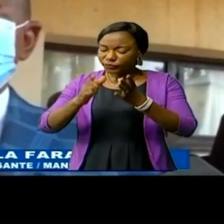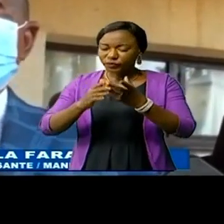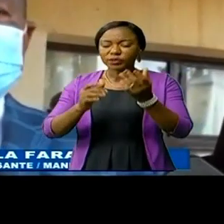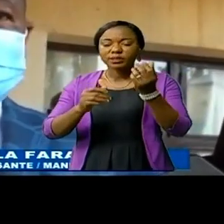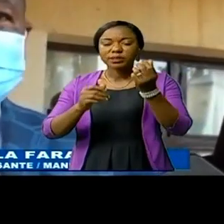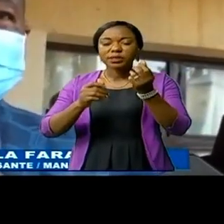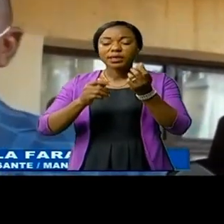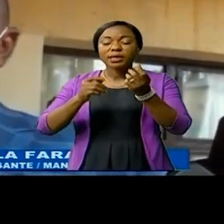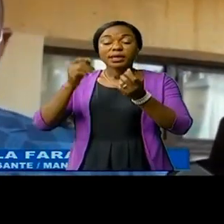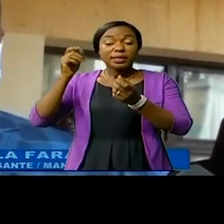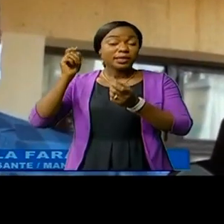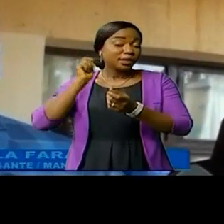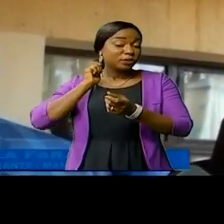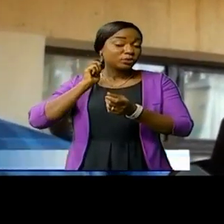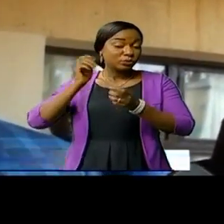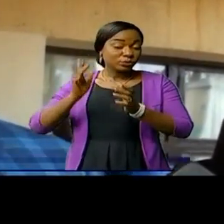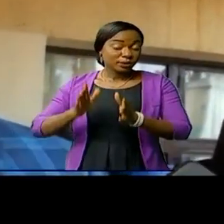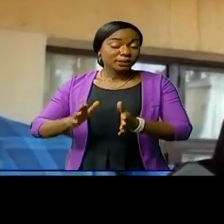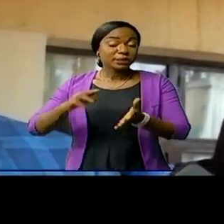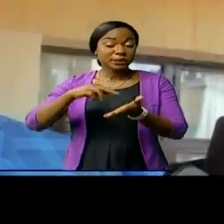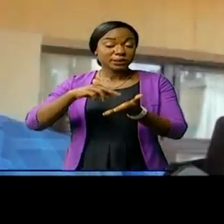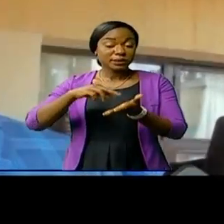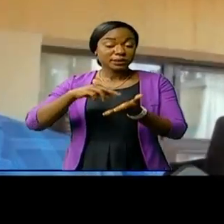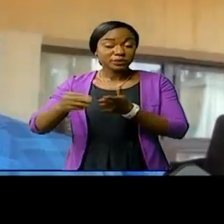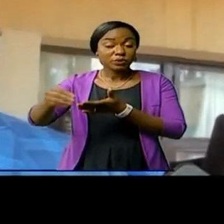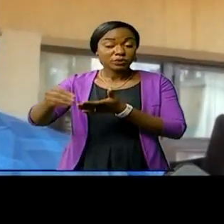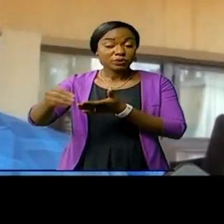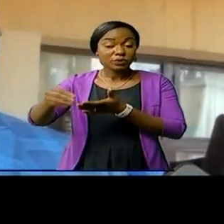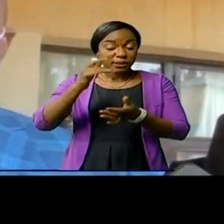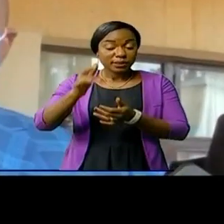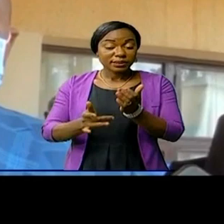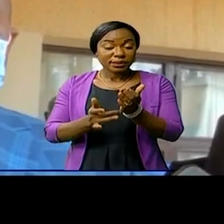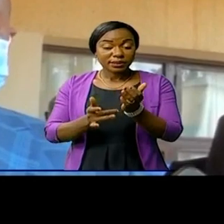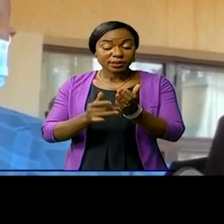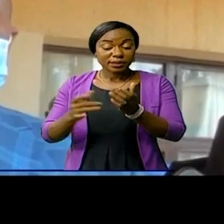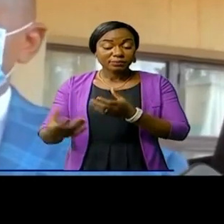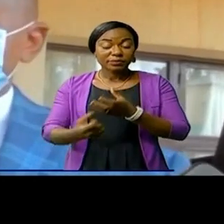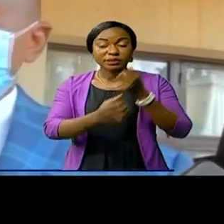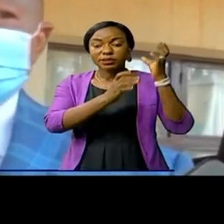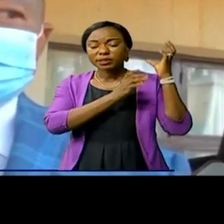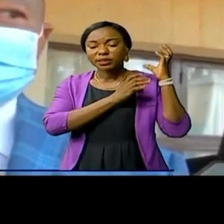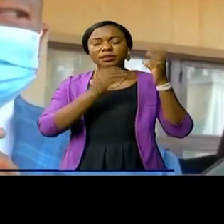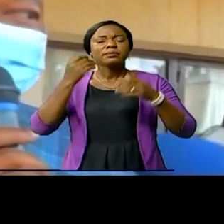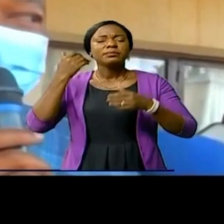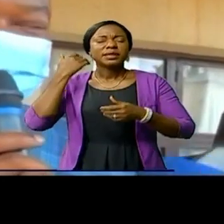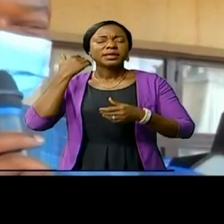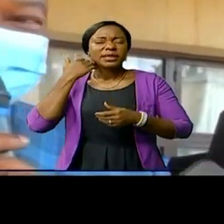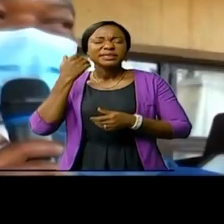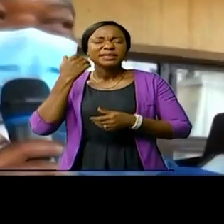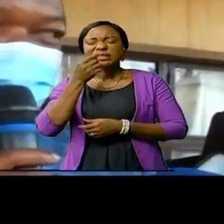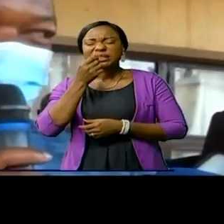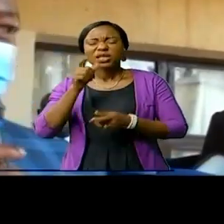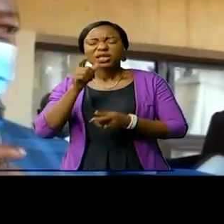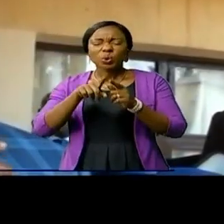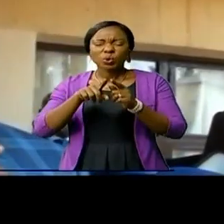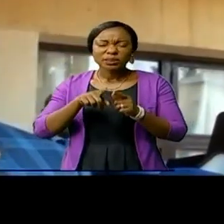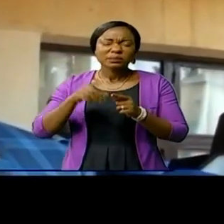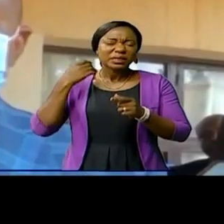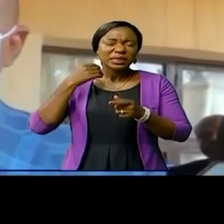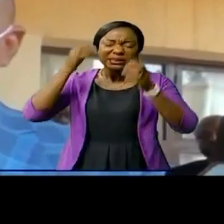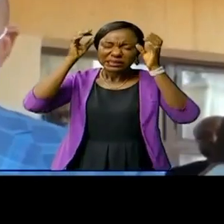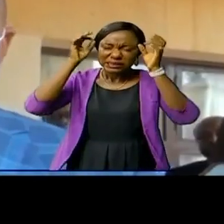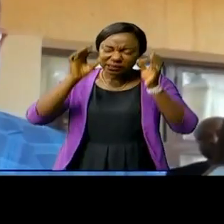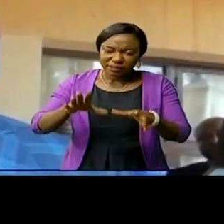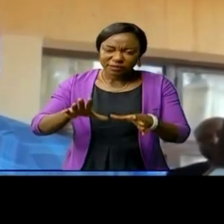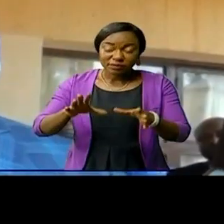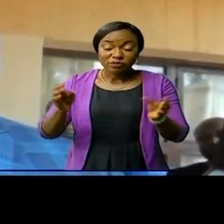représentées ici lesquels les gestes s'investissent techniquement dans la prise en charge des maladies graves, entre autres des diabètes. C